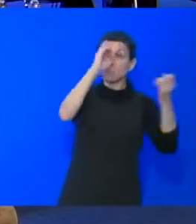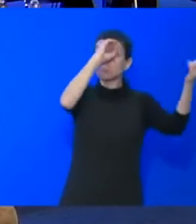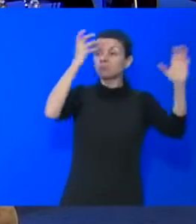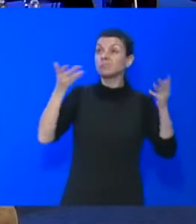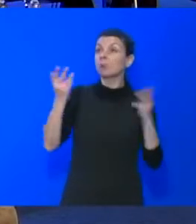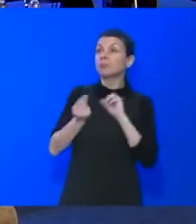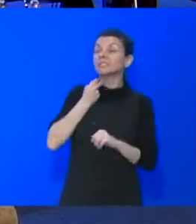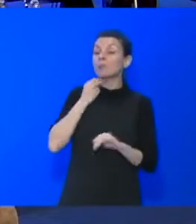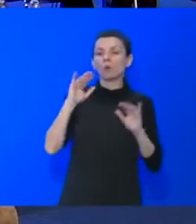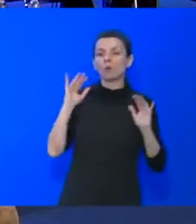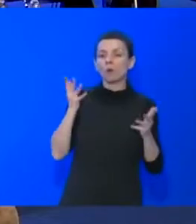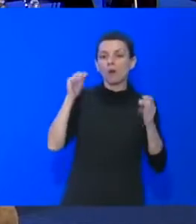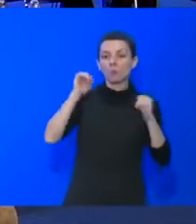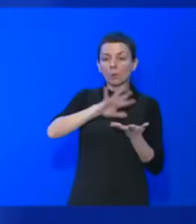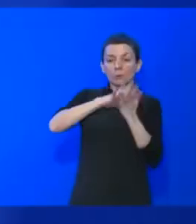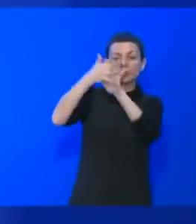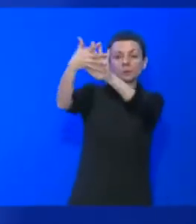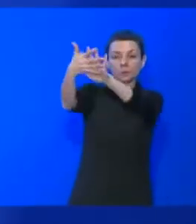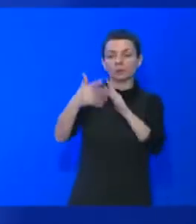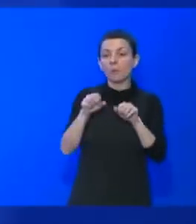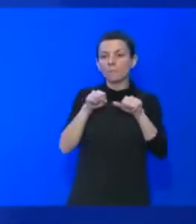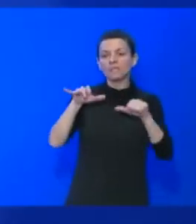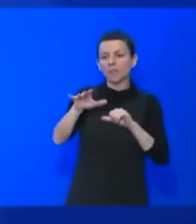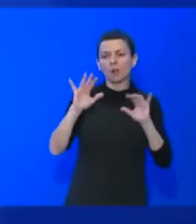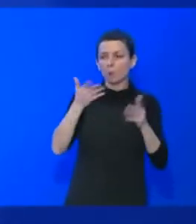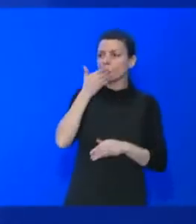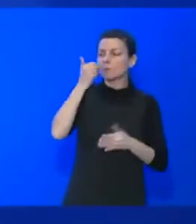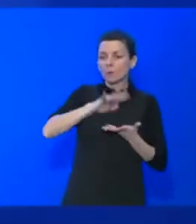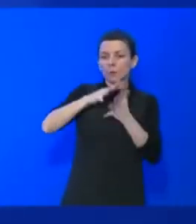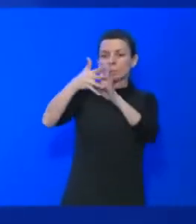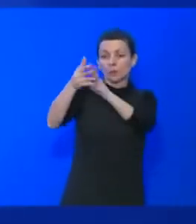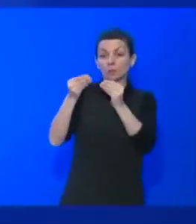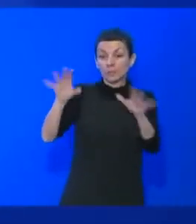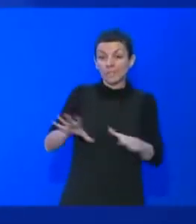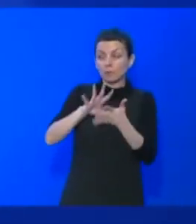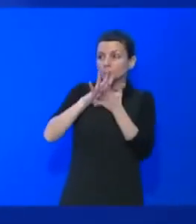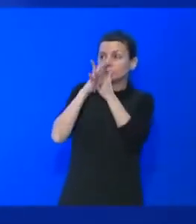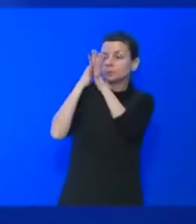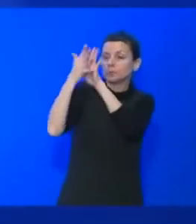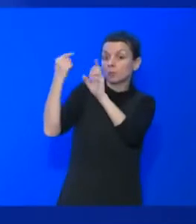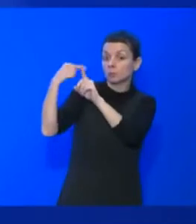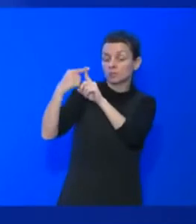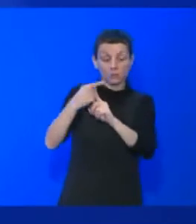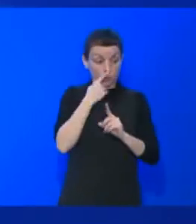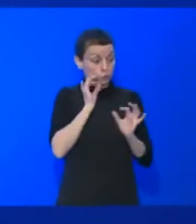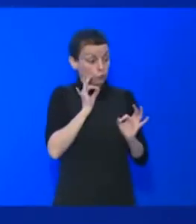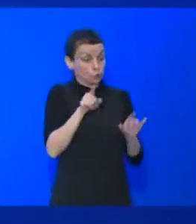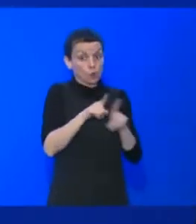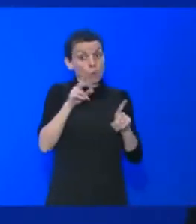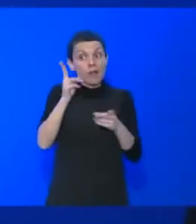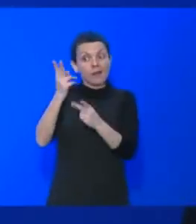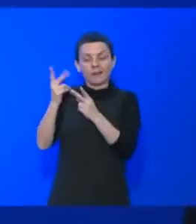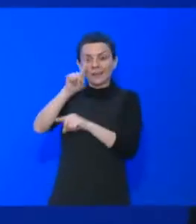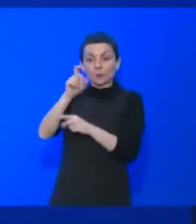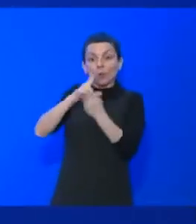'on peut faire évoluer cette image à travers les médias ? Oui, tu viens aussi de répondre. Je pense que les médias sont très